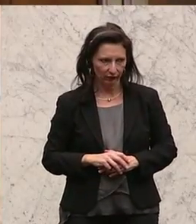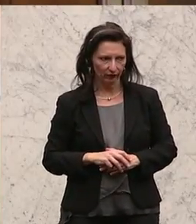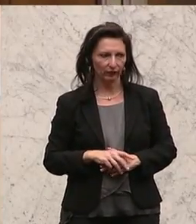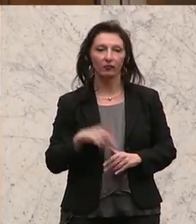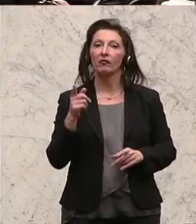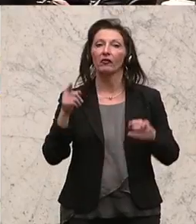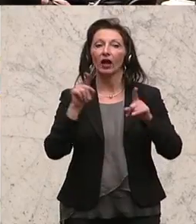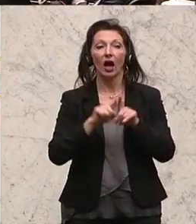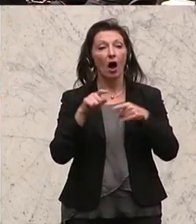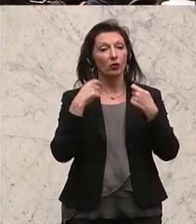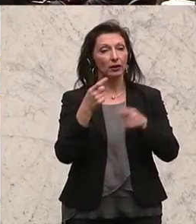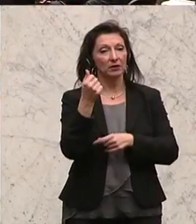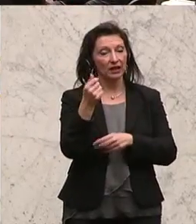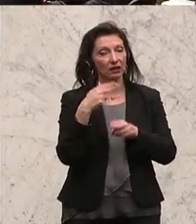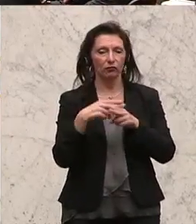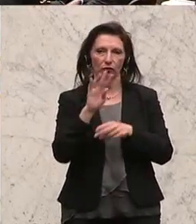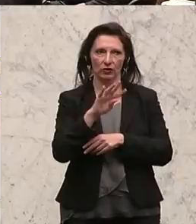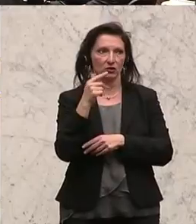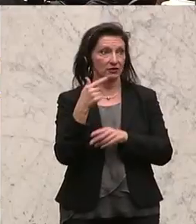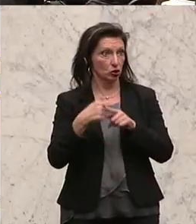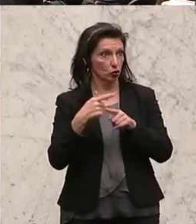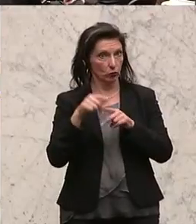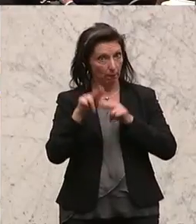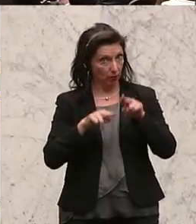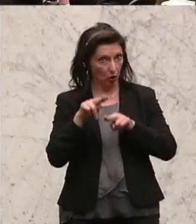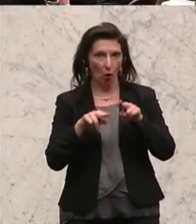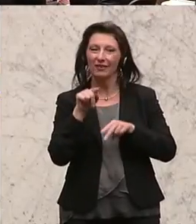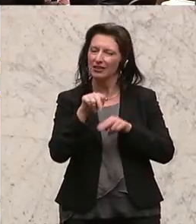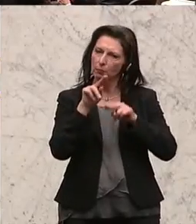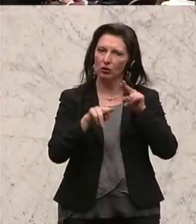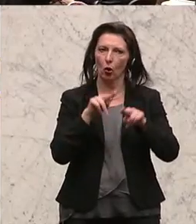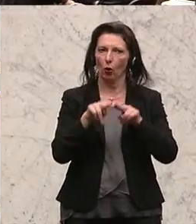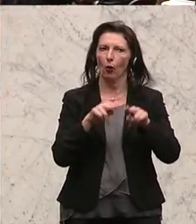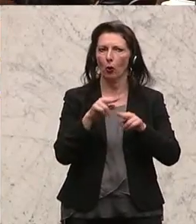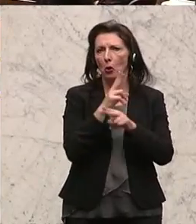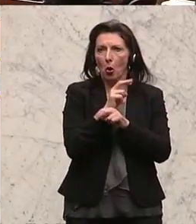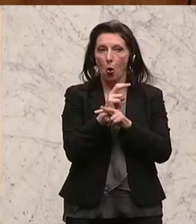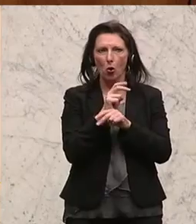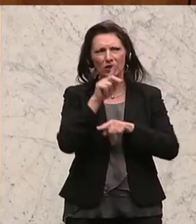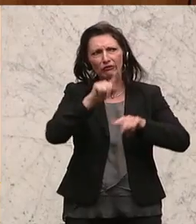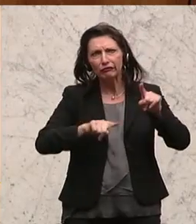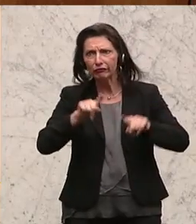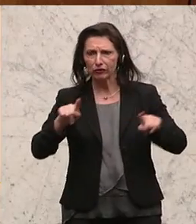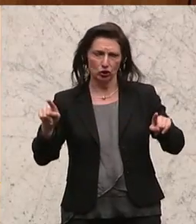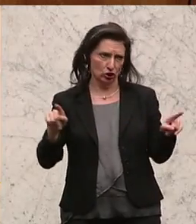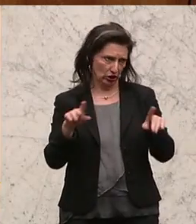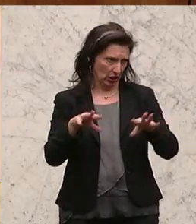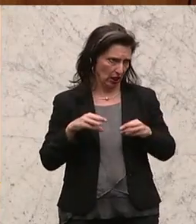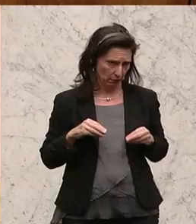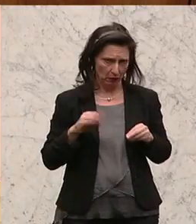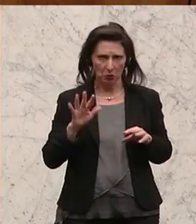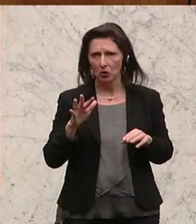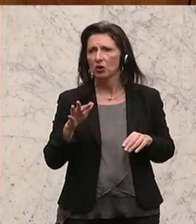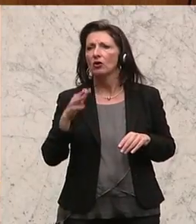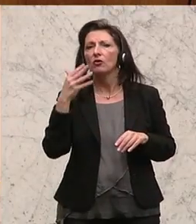Zusätzlich wird es auch Gelder für die 24-Stunden-Betreuung geben, eine Betreuungsform, die in Österreich sehr vielfältig angenommen wird. Rund 25.000